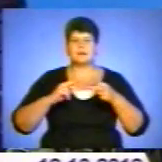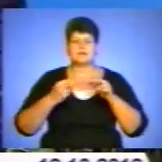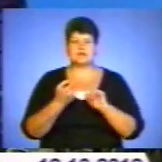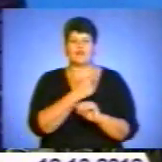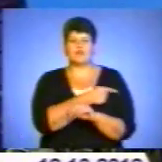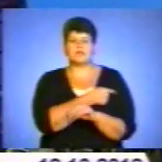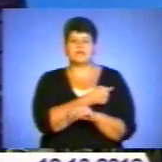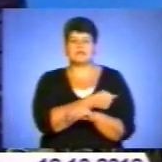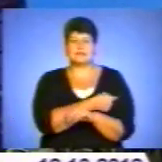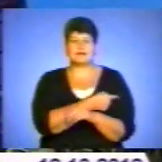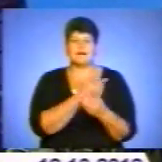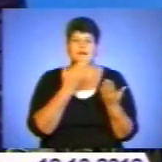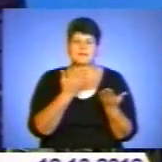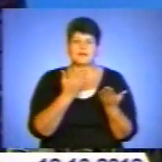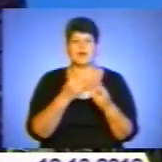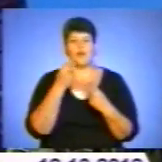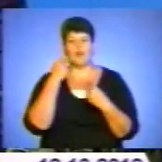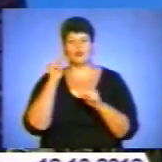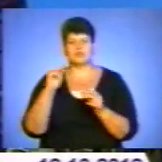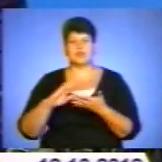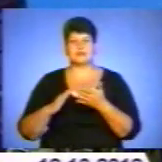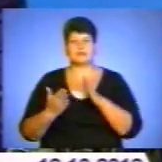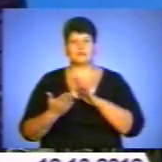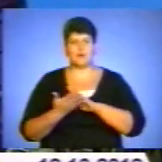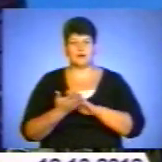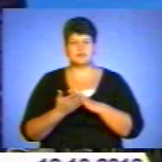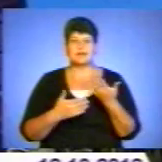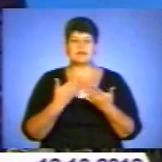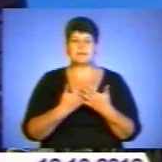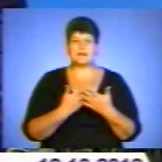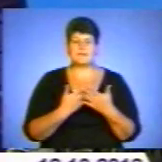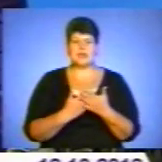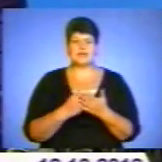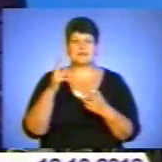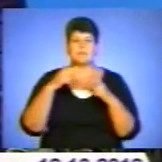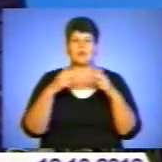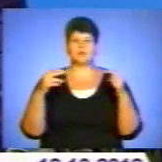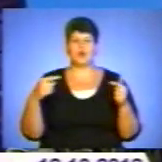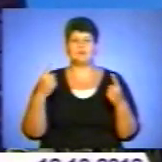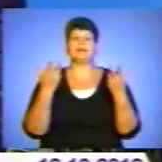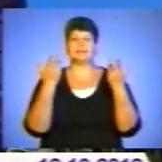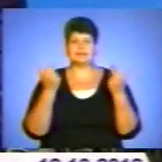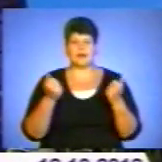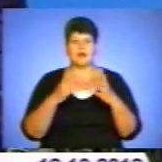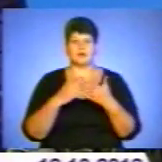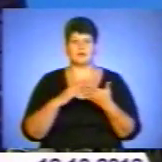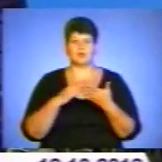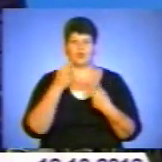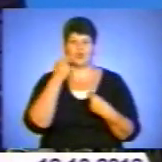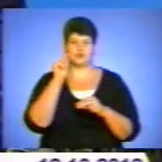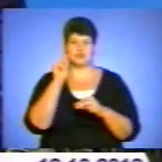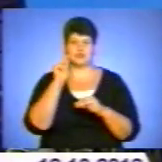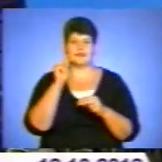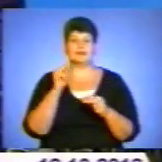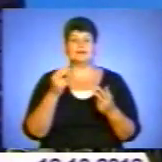які ми робимо, вони улучшають ситуацію? На примері Дніпропетровської області я вижу, да, улучшають. Да,